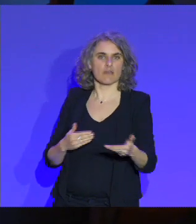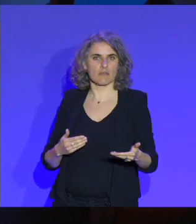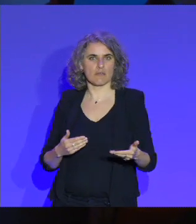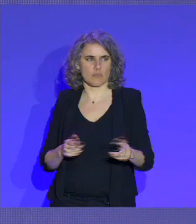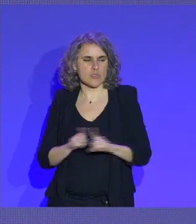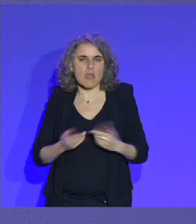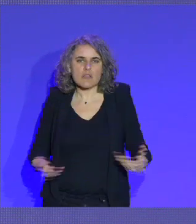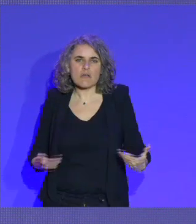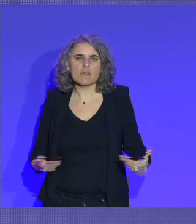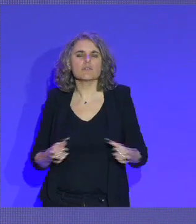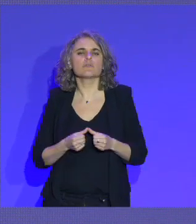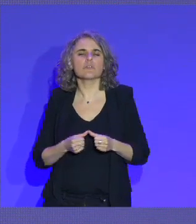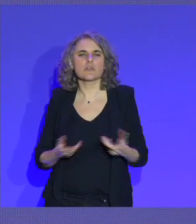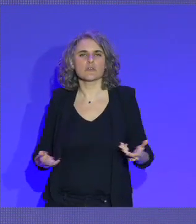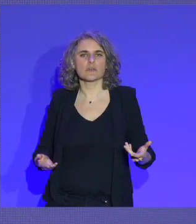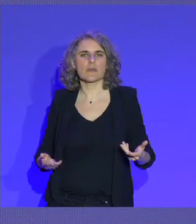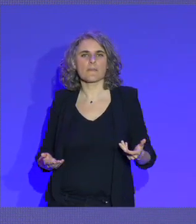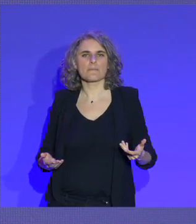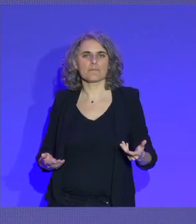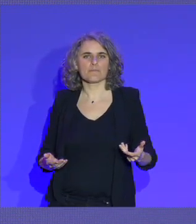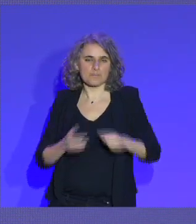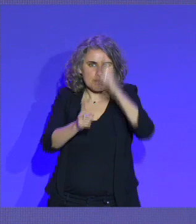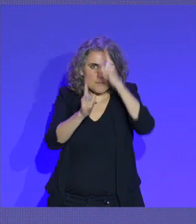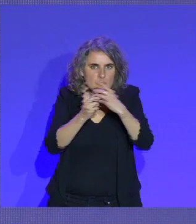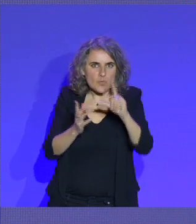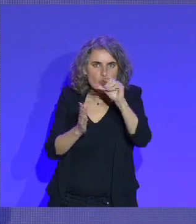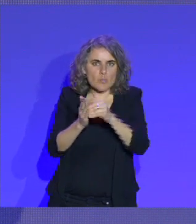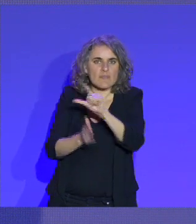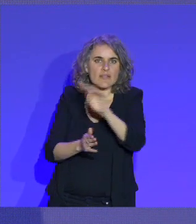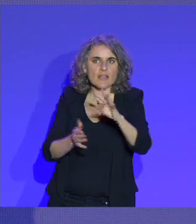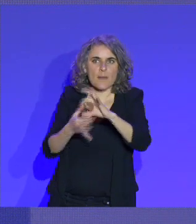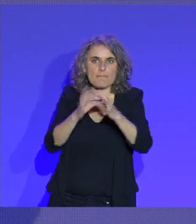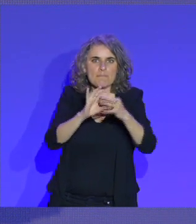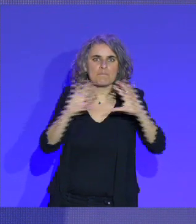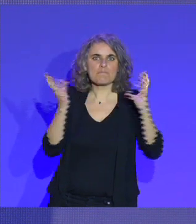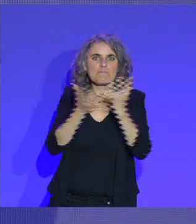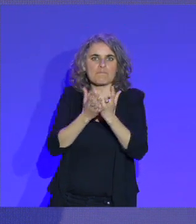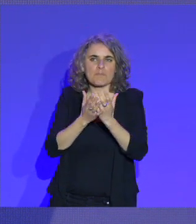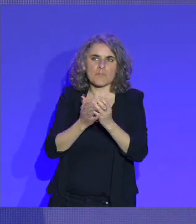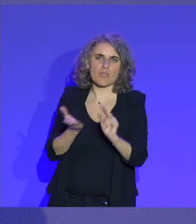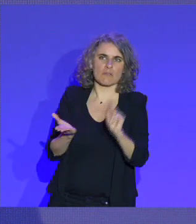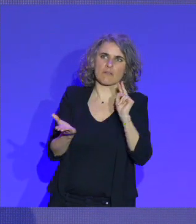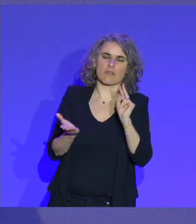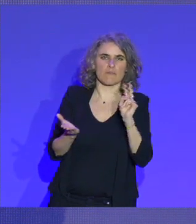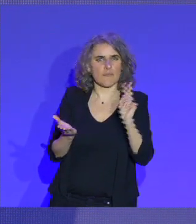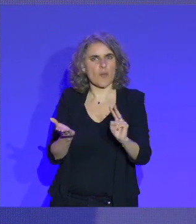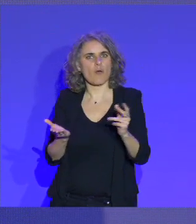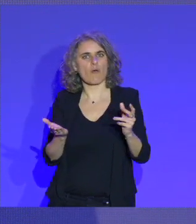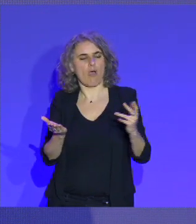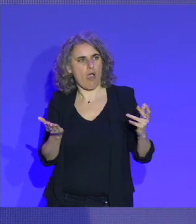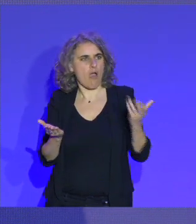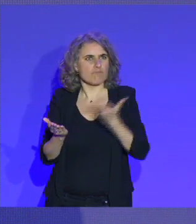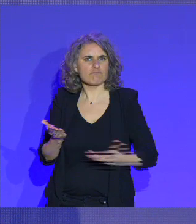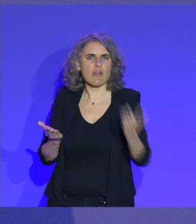maintenant. Y compris pour que 2024 soit cet enthousiasme, enthousiasme, cette capacité pour l